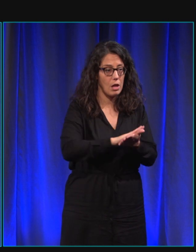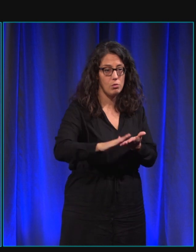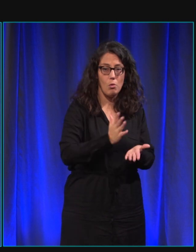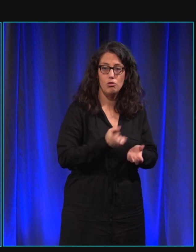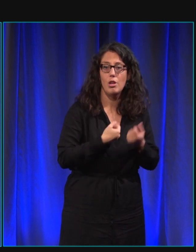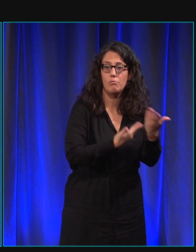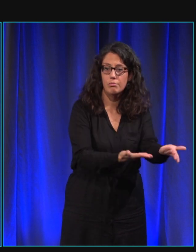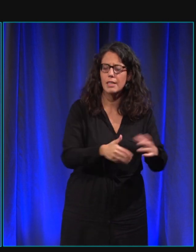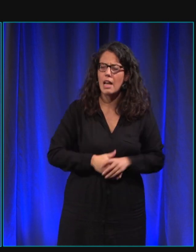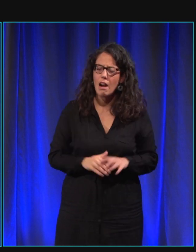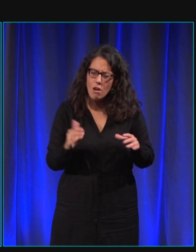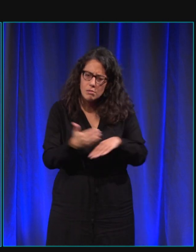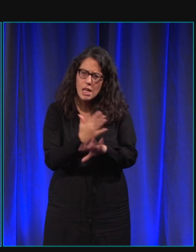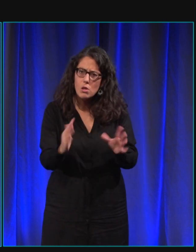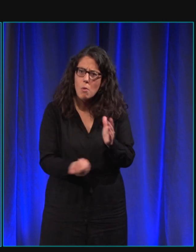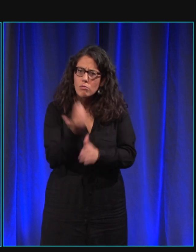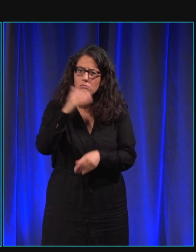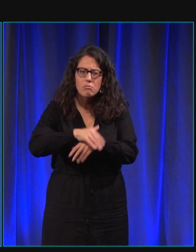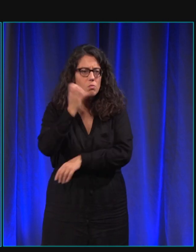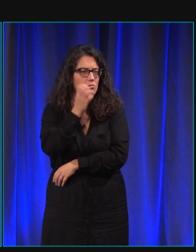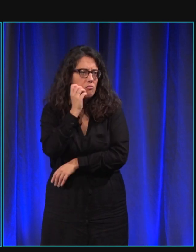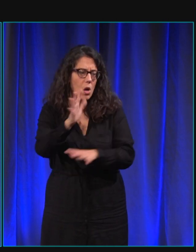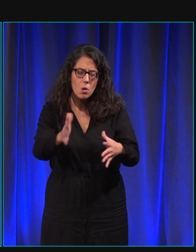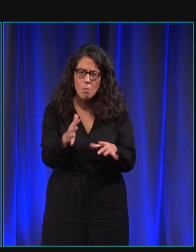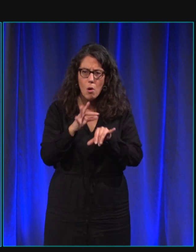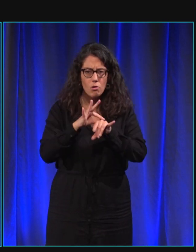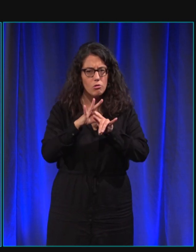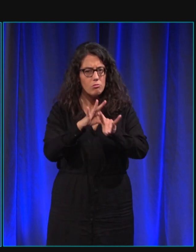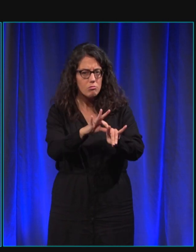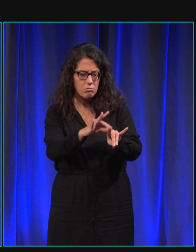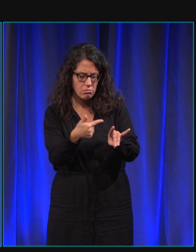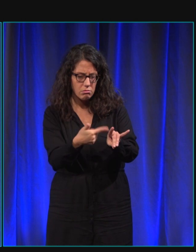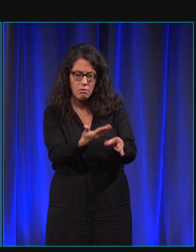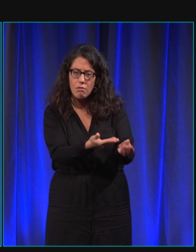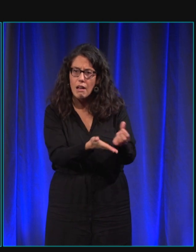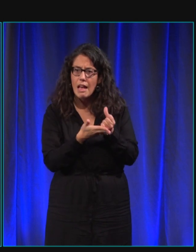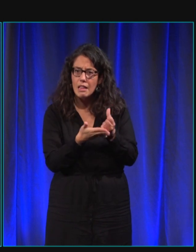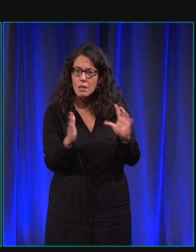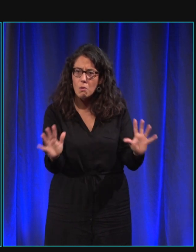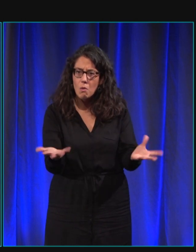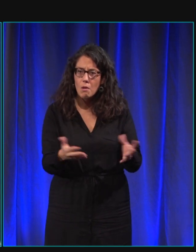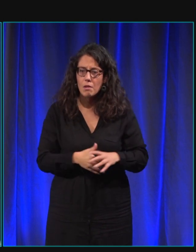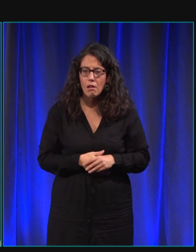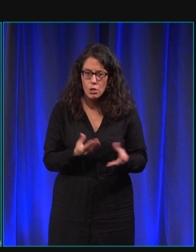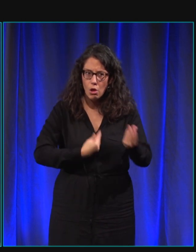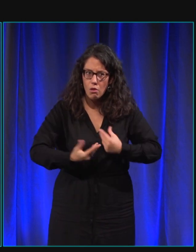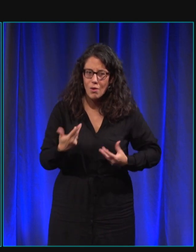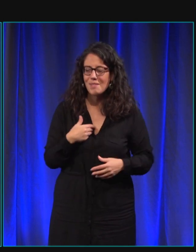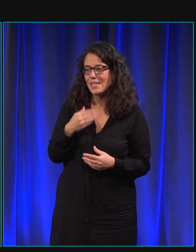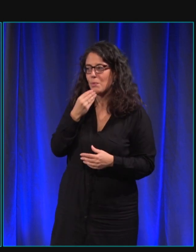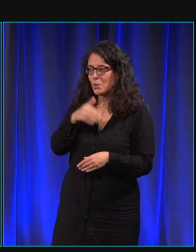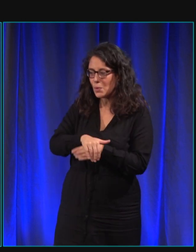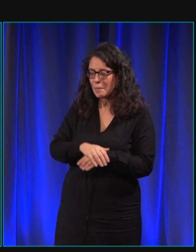-on au quotidien avec un chien guide et concrètement, que vous apporte-t-il ? Comment vous assiste-t-il ? Bonsoir à tous.